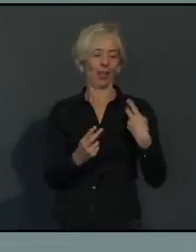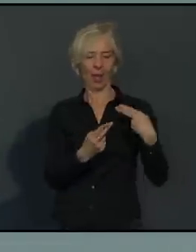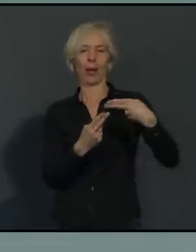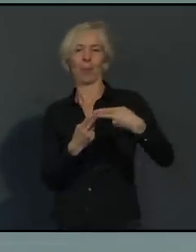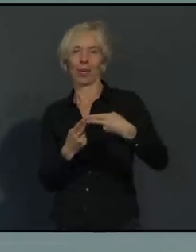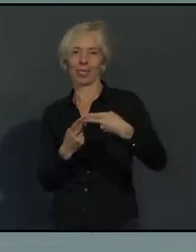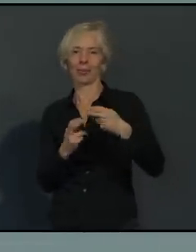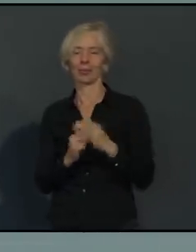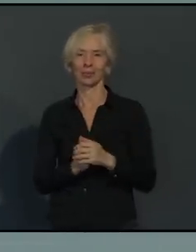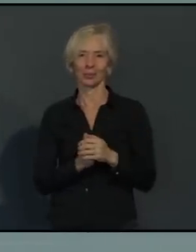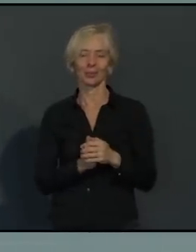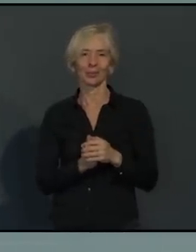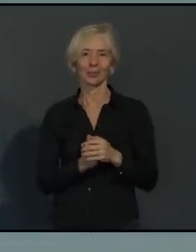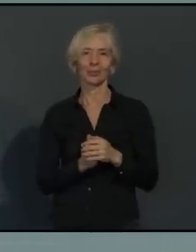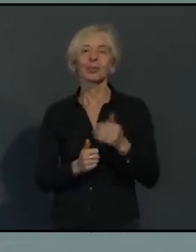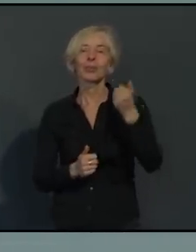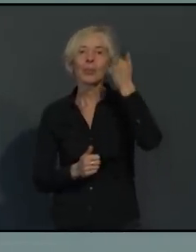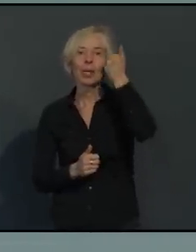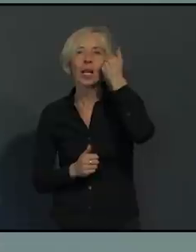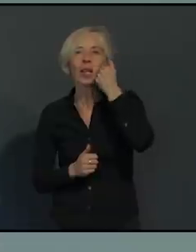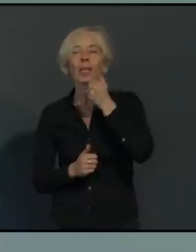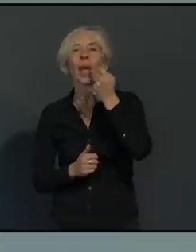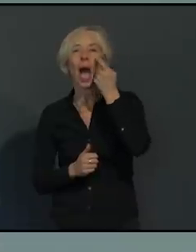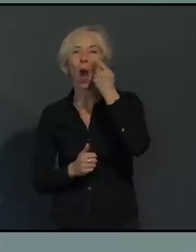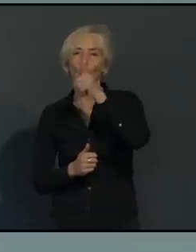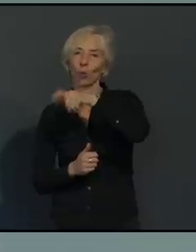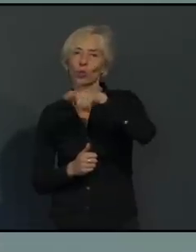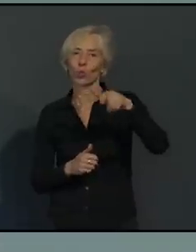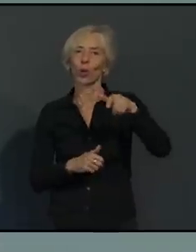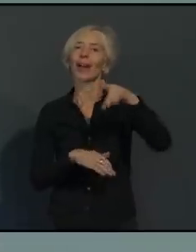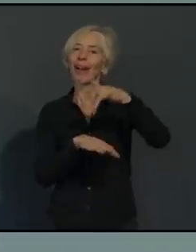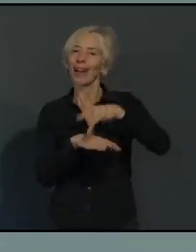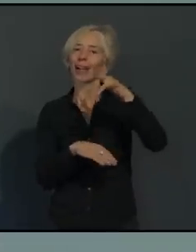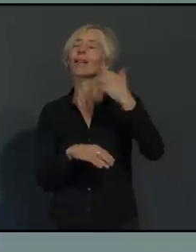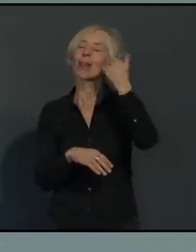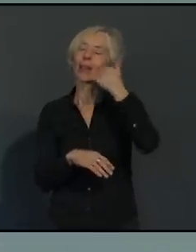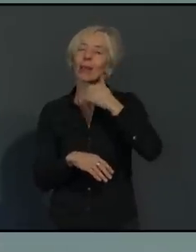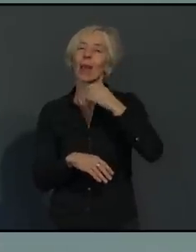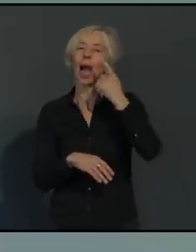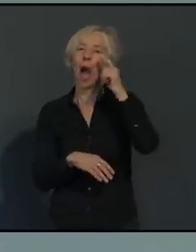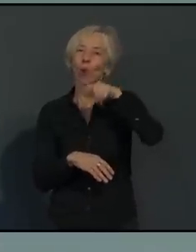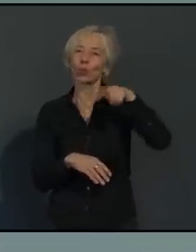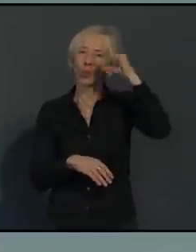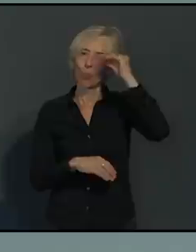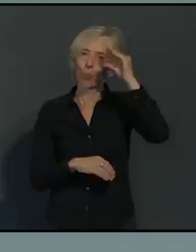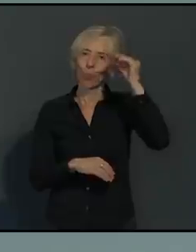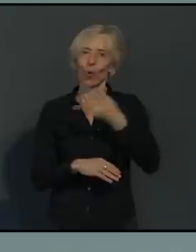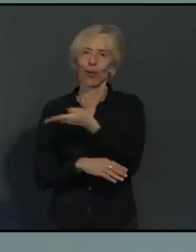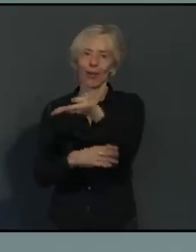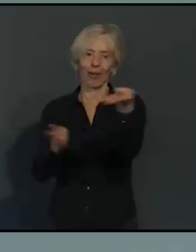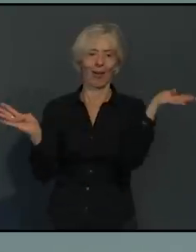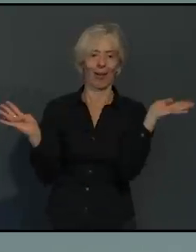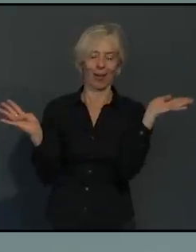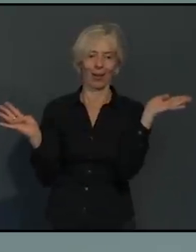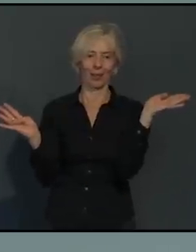Liebe Augsburgerinnen und liebe Augsburger, warum sage ich das alles? Es geht und ich vielleicht auch auf die Gefahr hin,